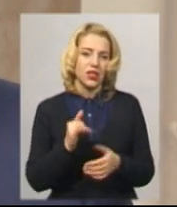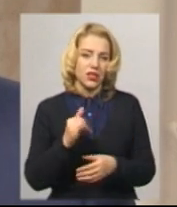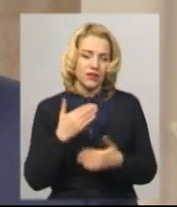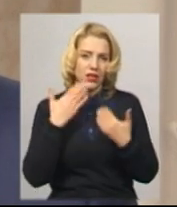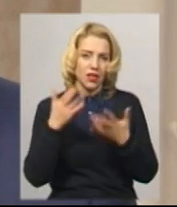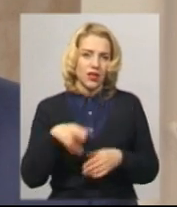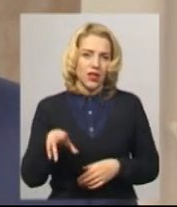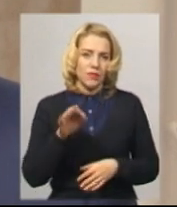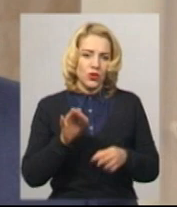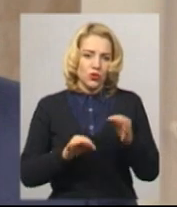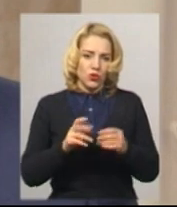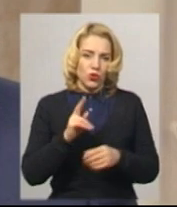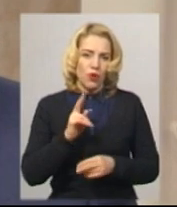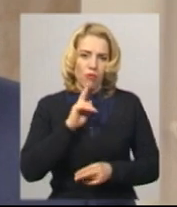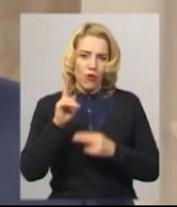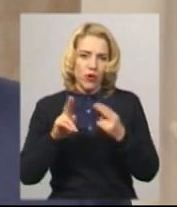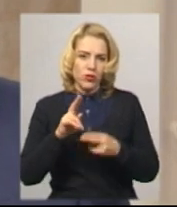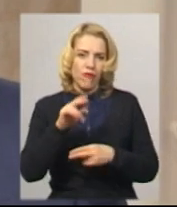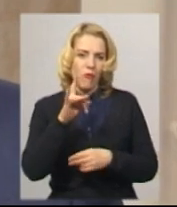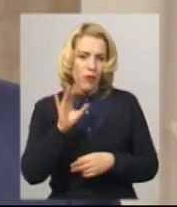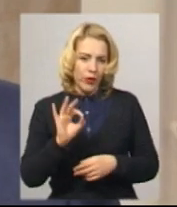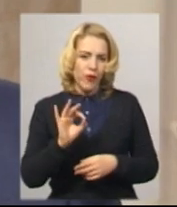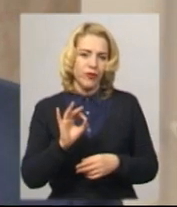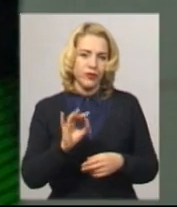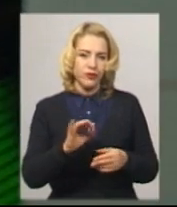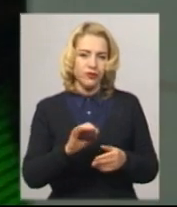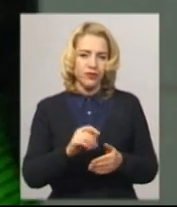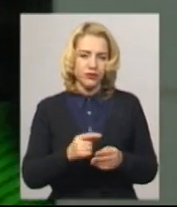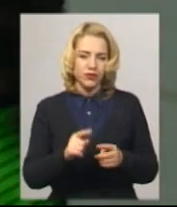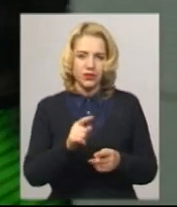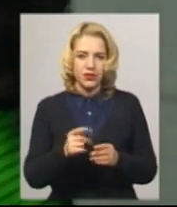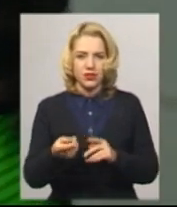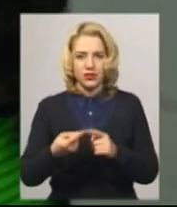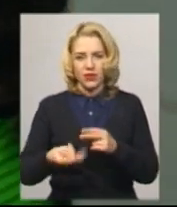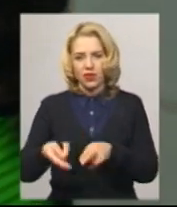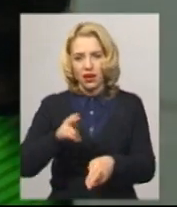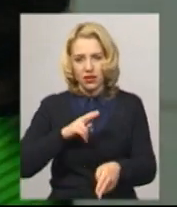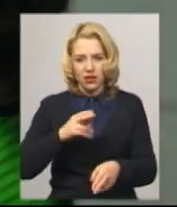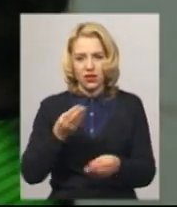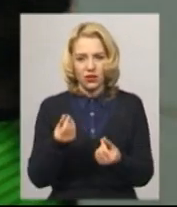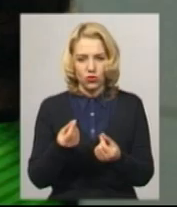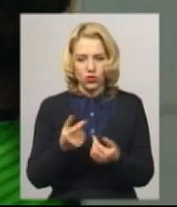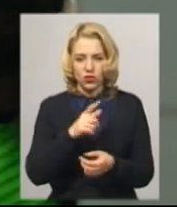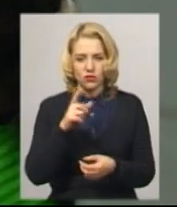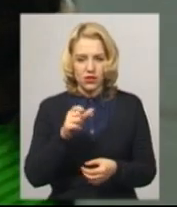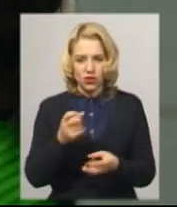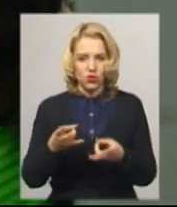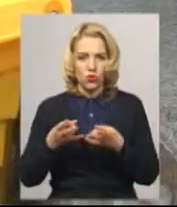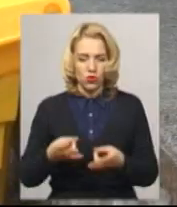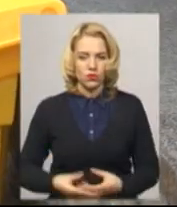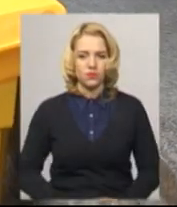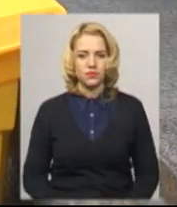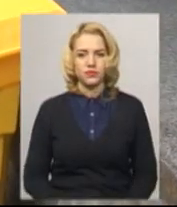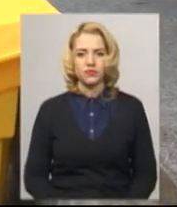звертатися до суду з позовом про стягнення заподійної шкоди. Анастасія Збродова, Іван Мовчан, Дем'ян Цегольник, Юрій Чорний. Новини на